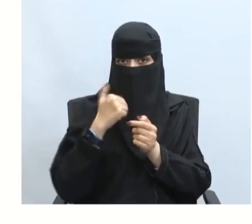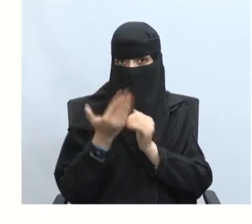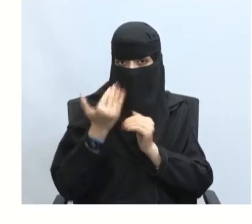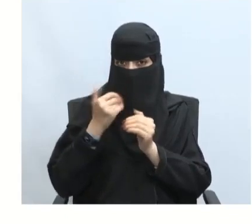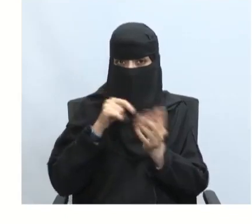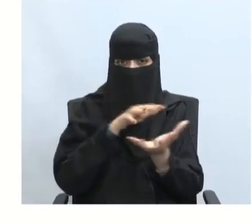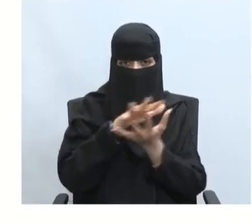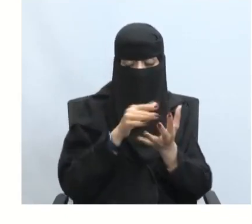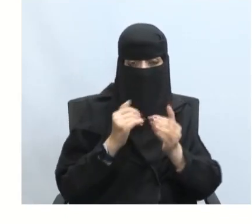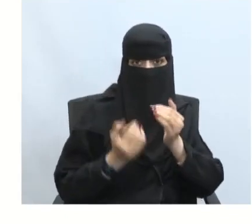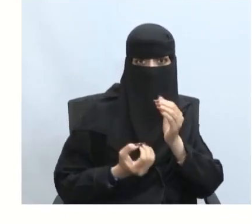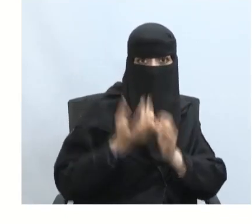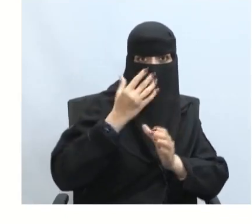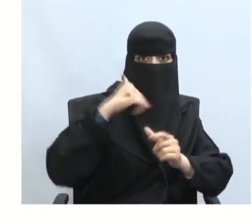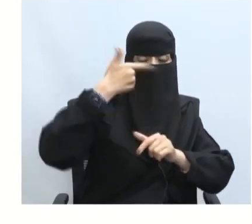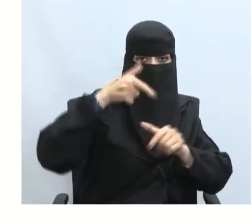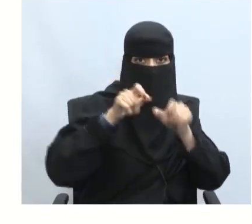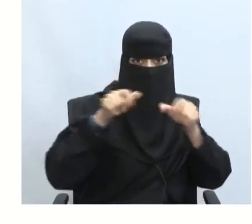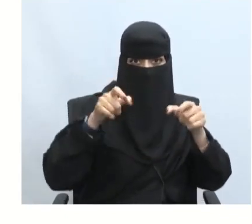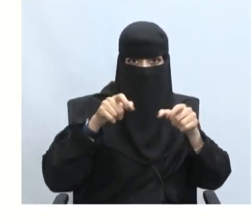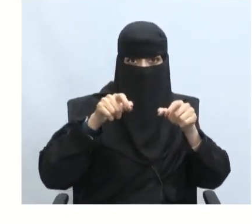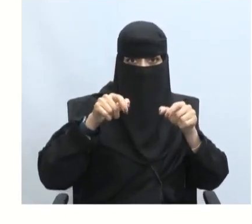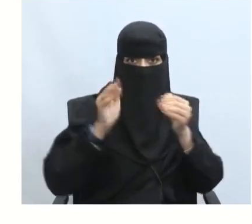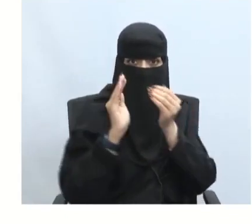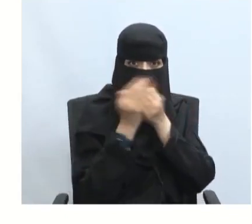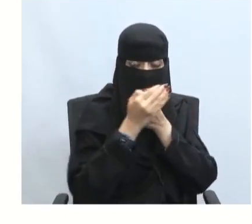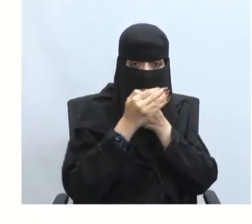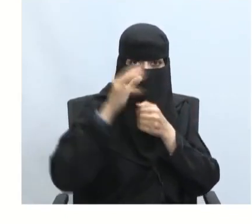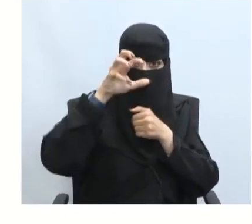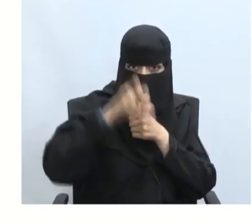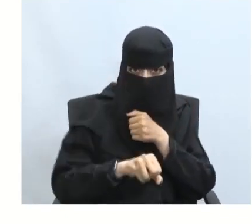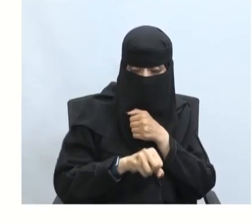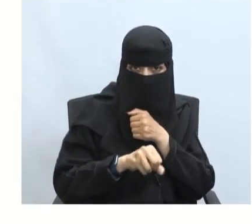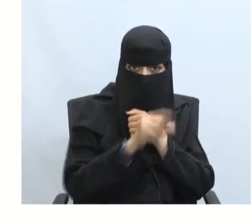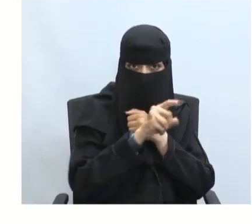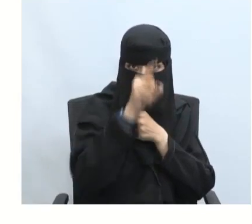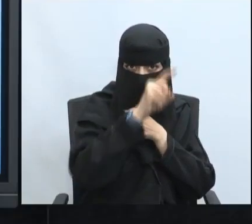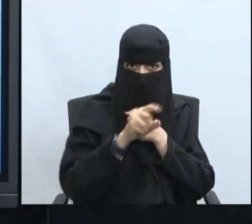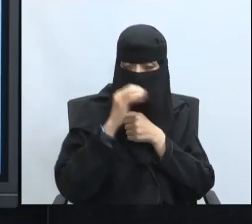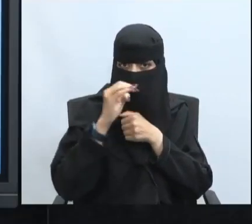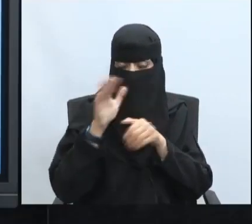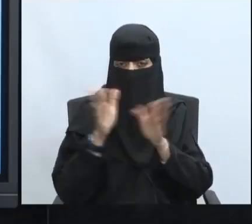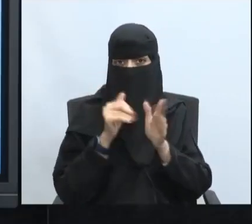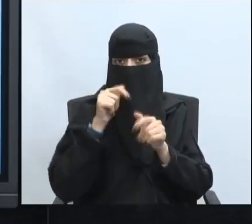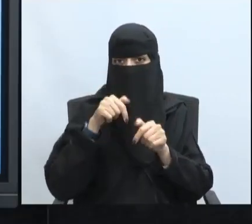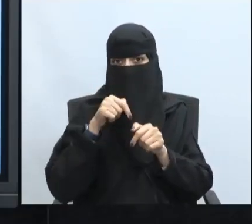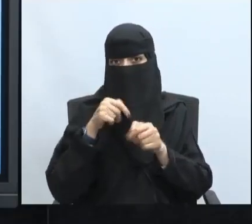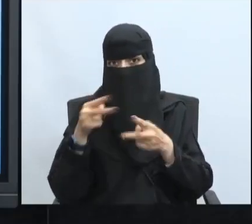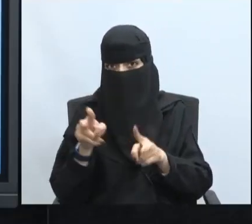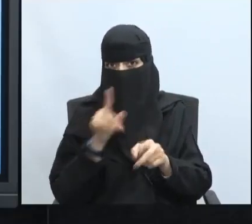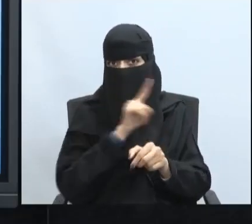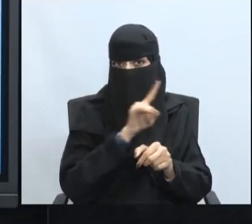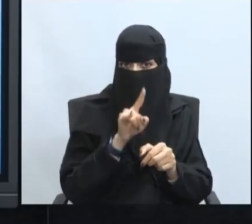الأزمة وتظهر بعد الانحسار هل ستعود هذه الأزمة بعد حلها نعم أم لا